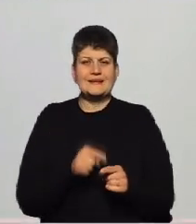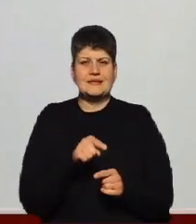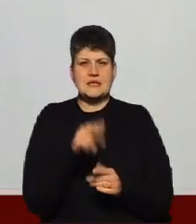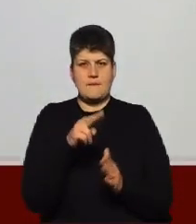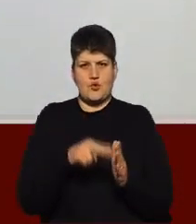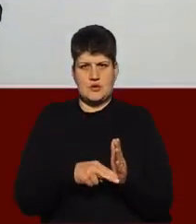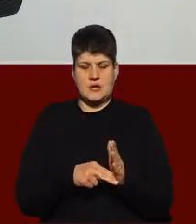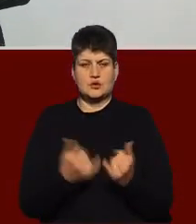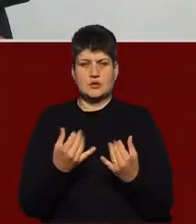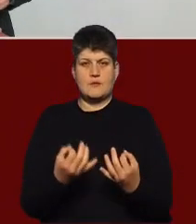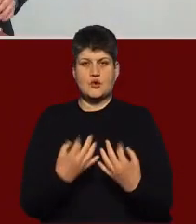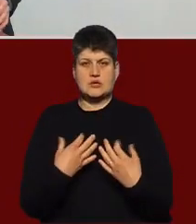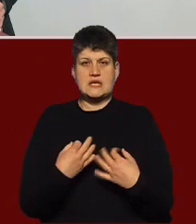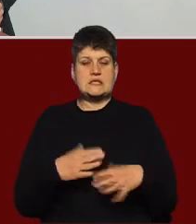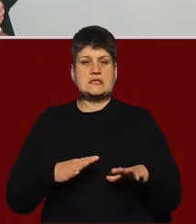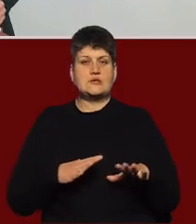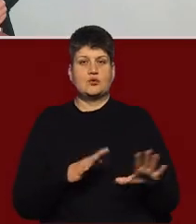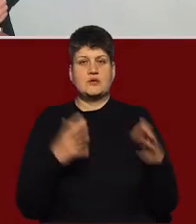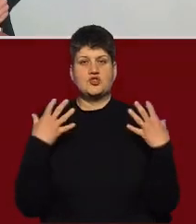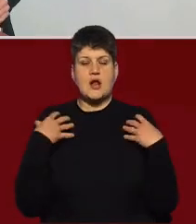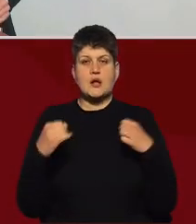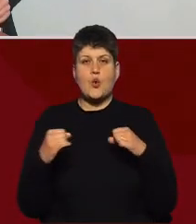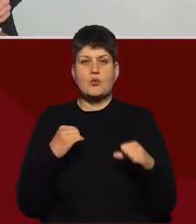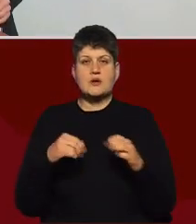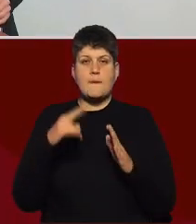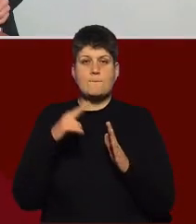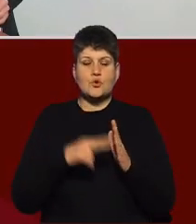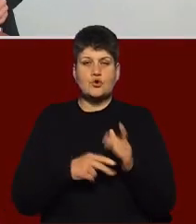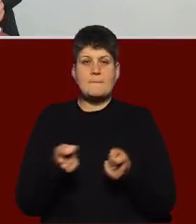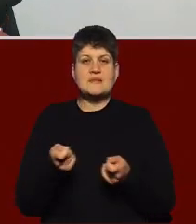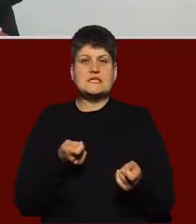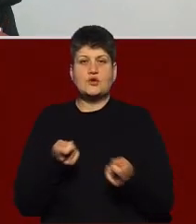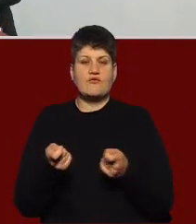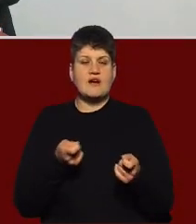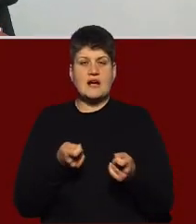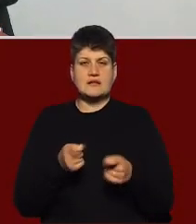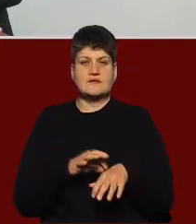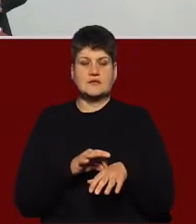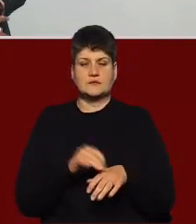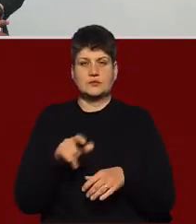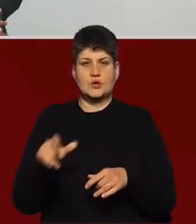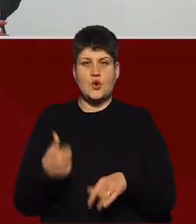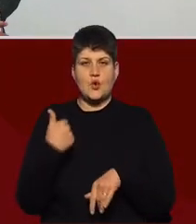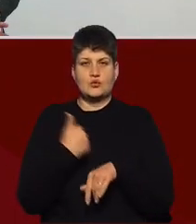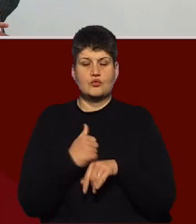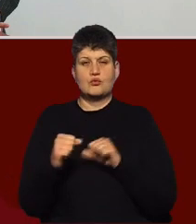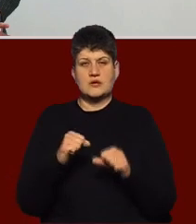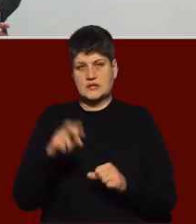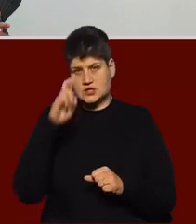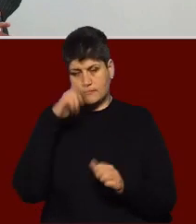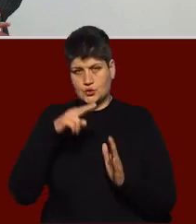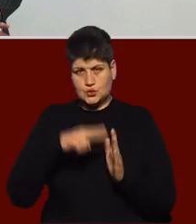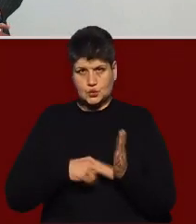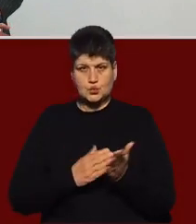розкаже заступник начальника управління податкового адміністрування фізичних осіб Головного управління Державної податкової служби